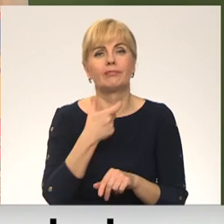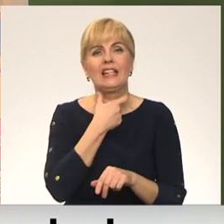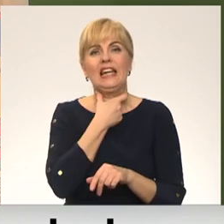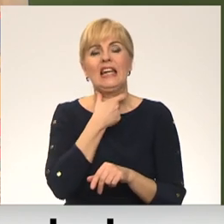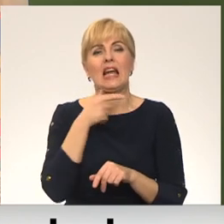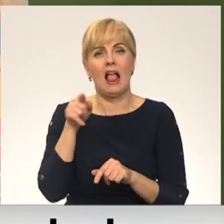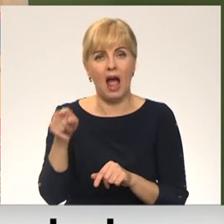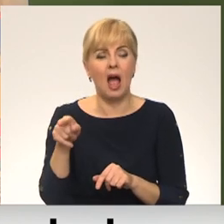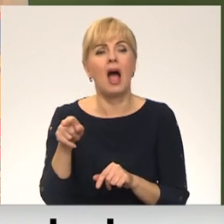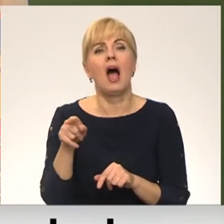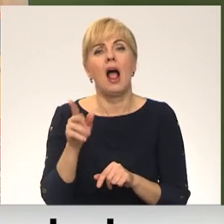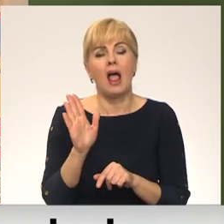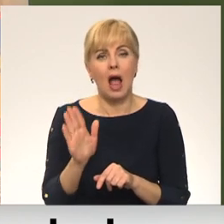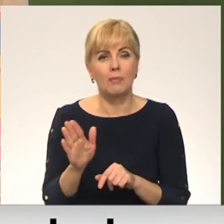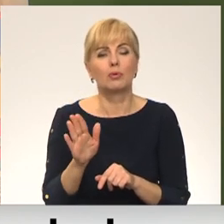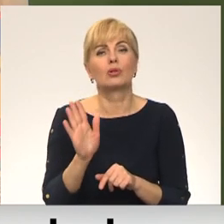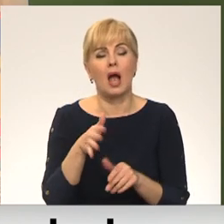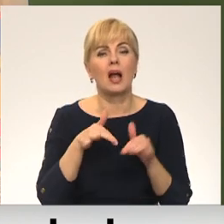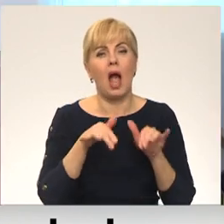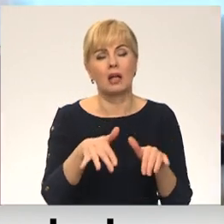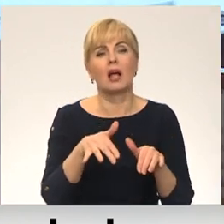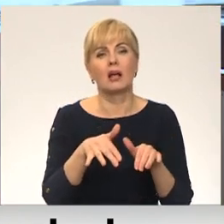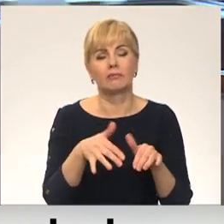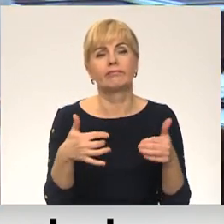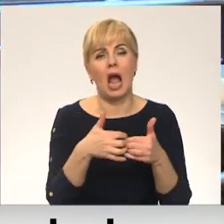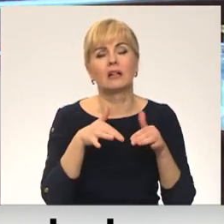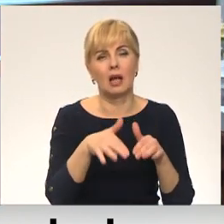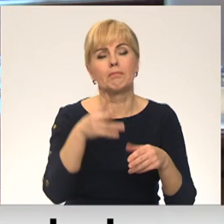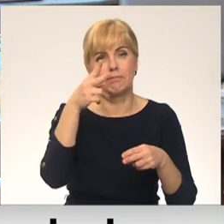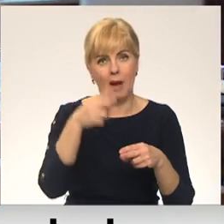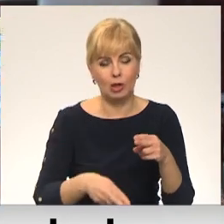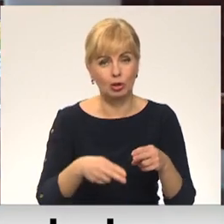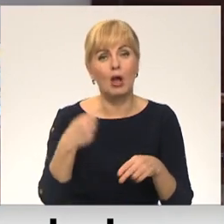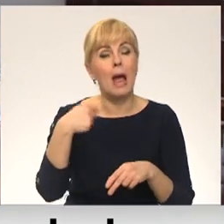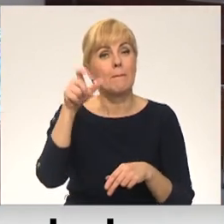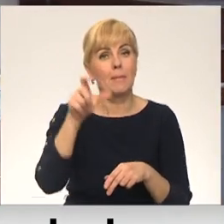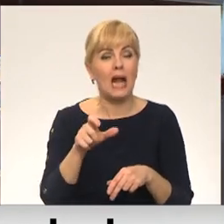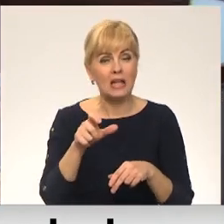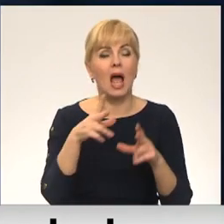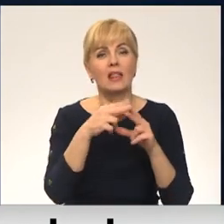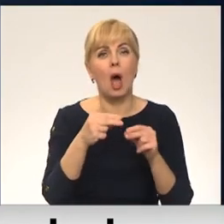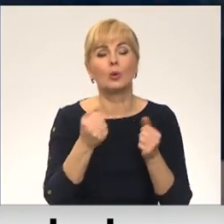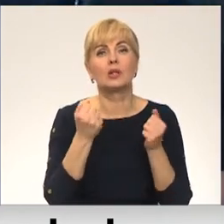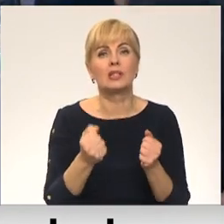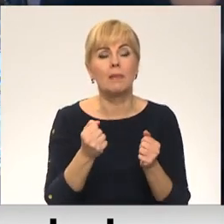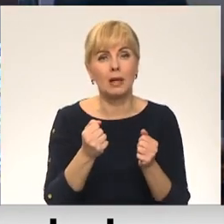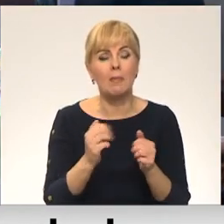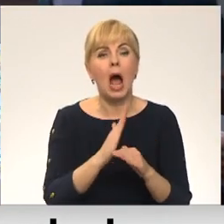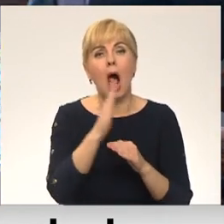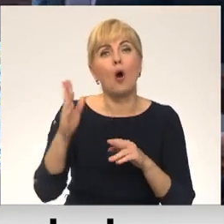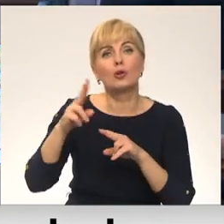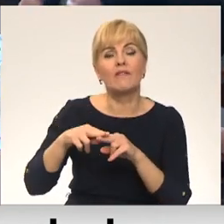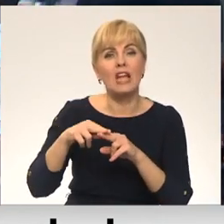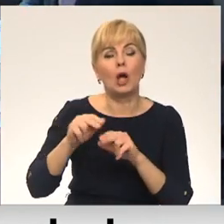karadarbības pārtraukšanas. Prezidents informēja, NATO lēmus stiprināt austrumu flangu un